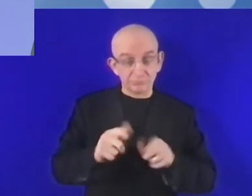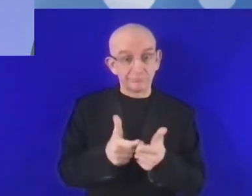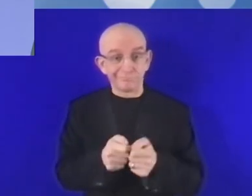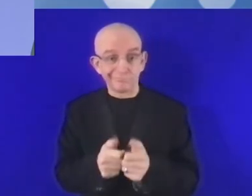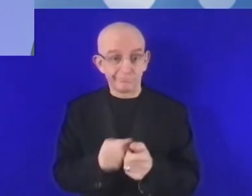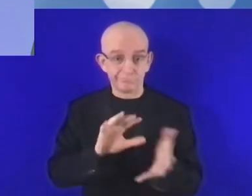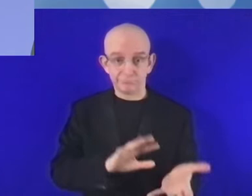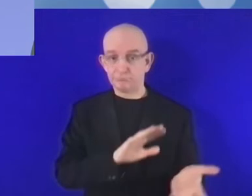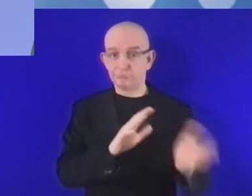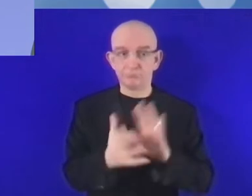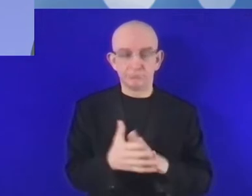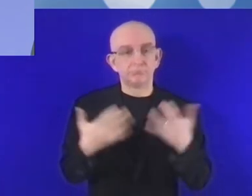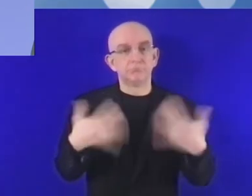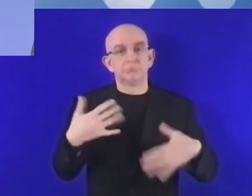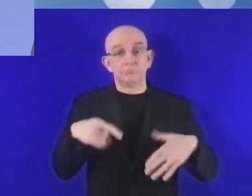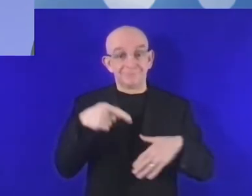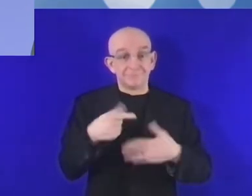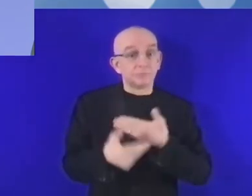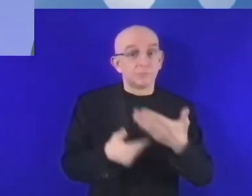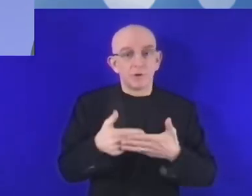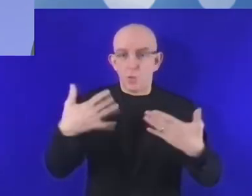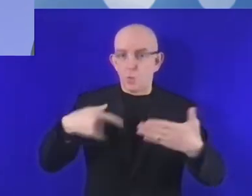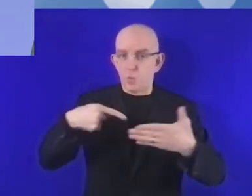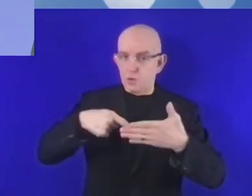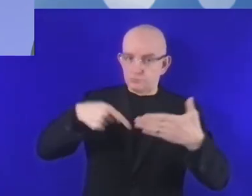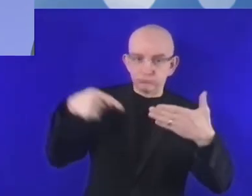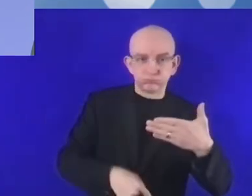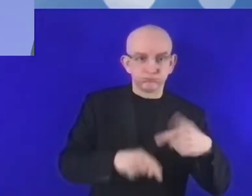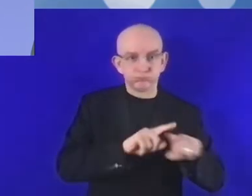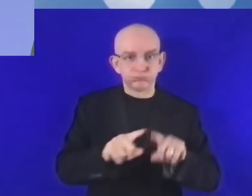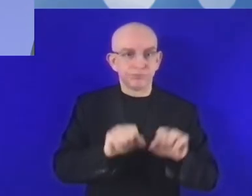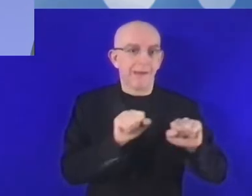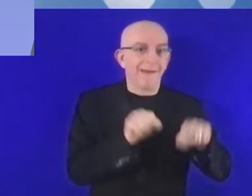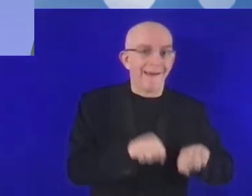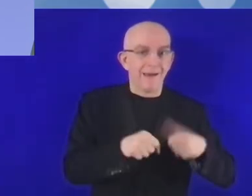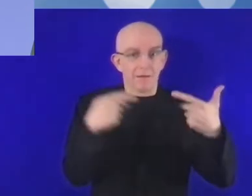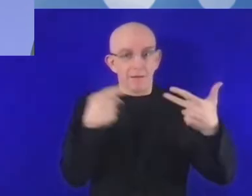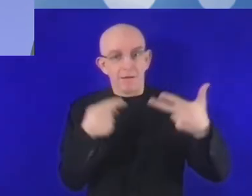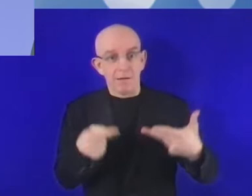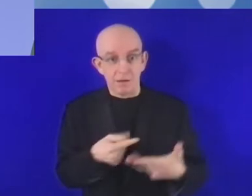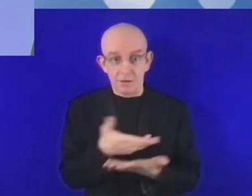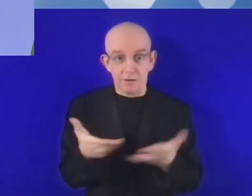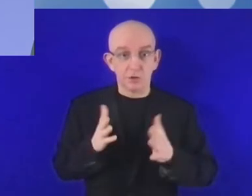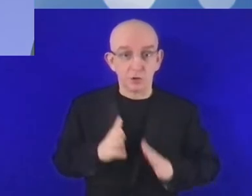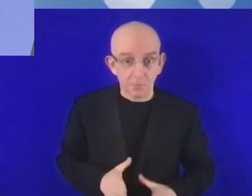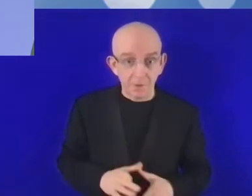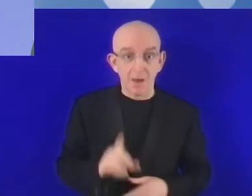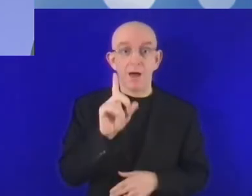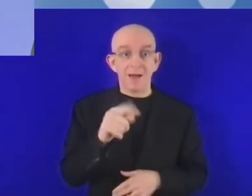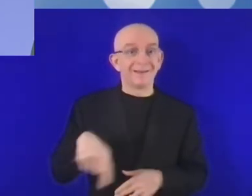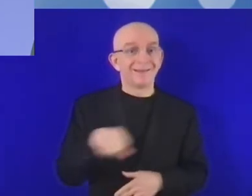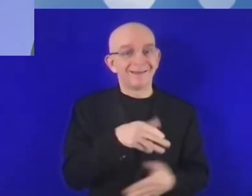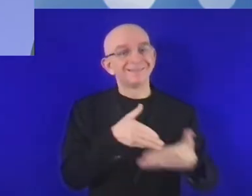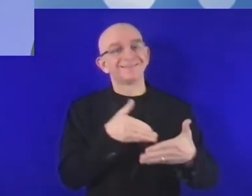rozwoju gospodarczego, ale wiąże się też z wieloma wyzwaniami. Pandemia COVID-19 uwypukliła bardzo